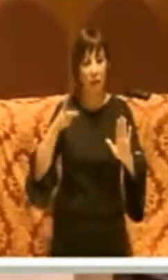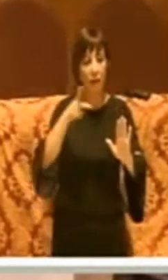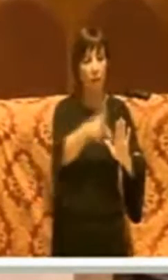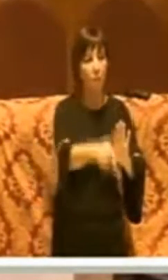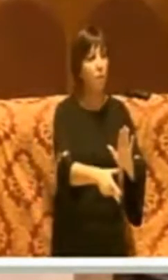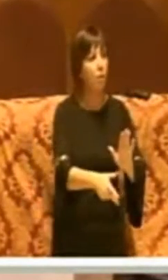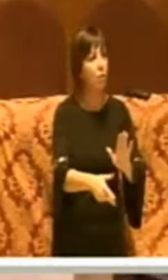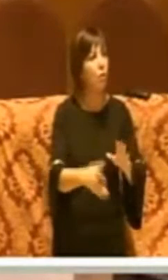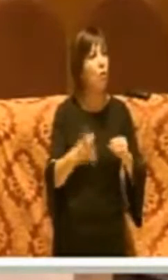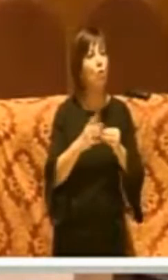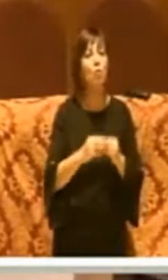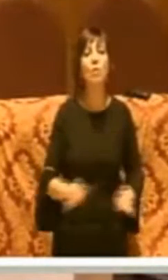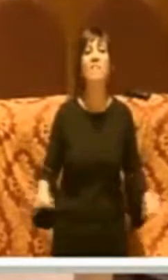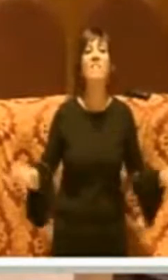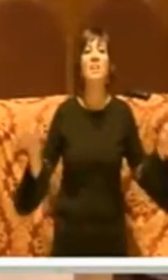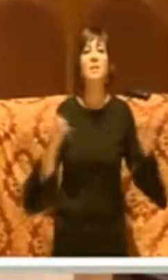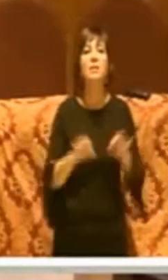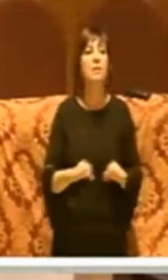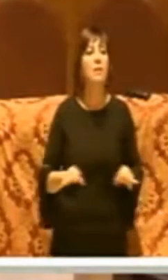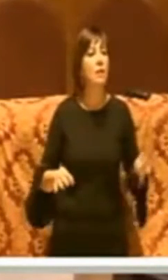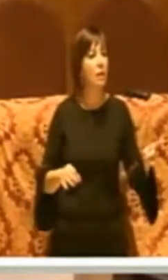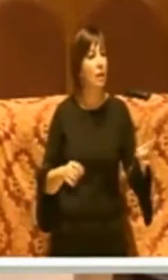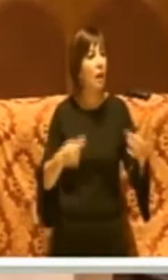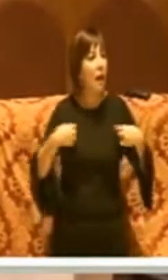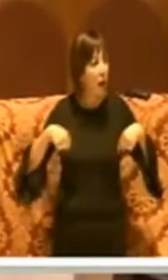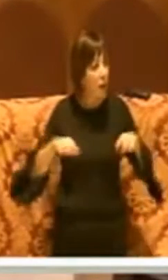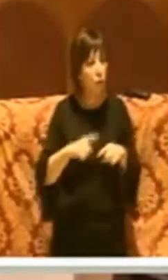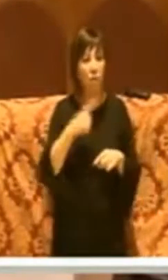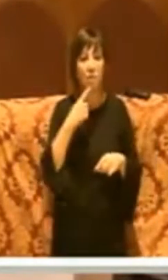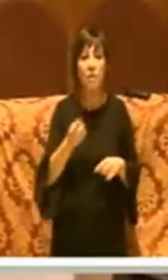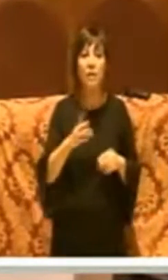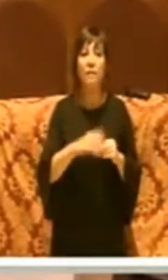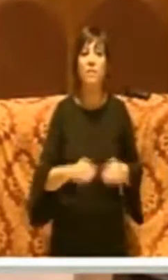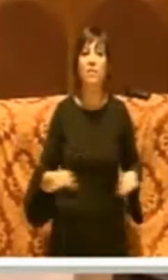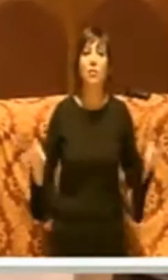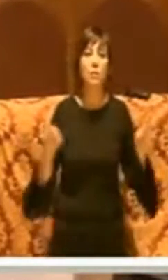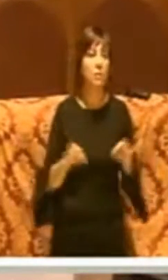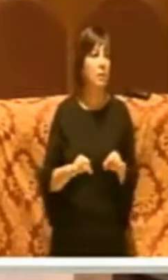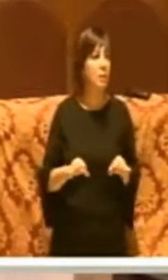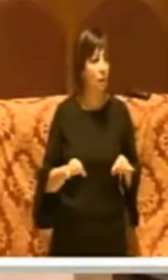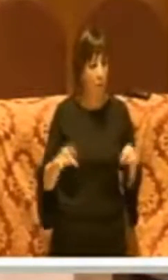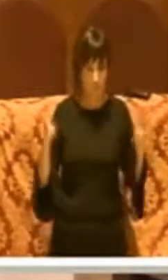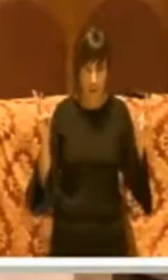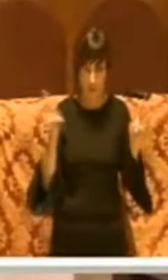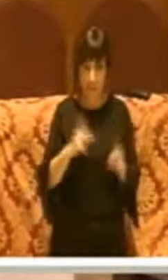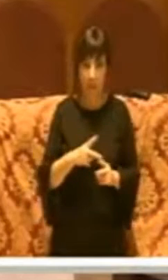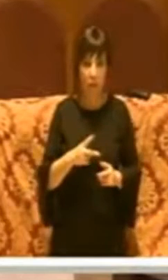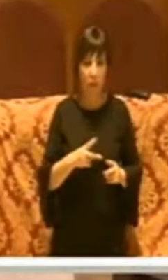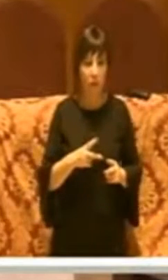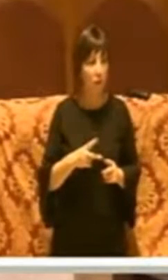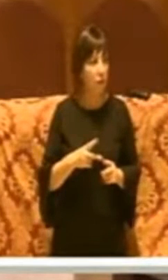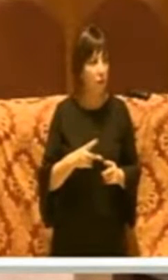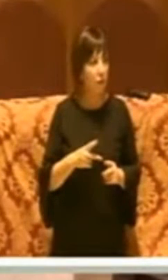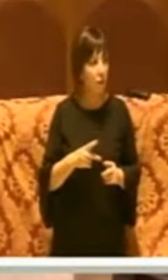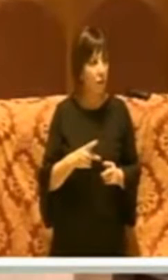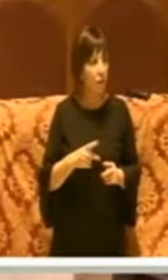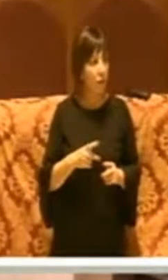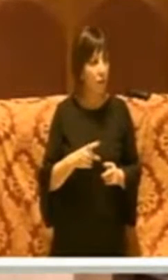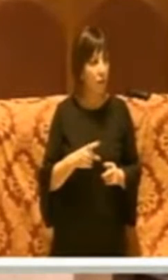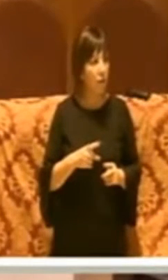non avete fatto nulla e ci venite a dire a noi che non facciamo noi niente ma veramente guardate signori io